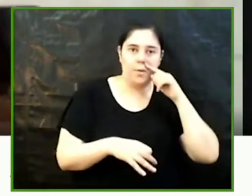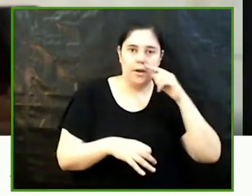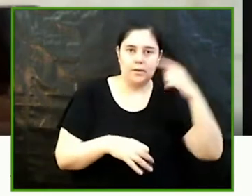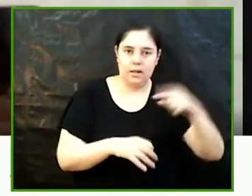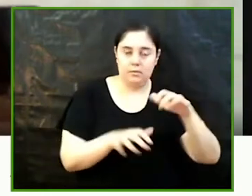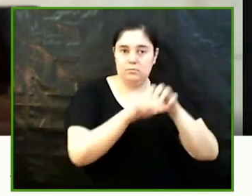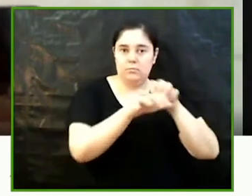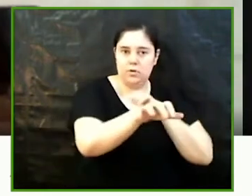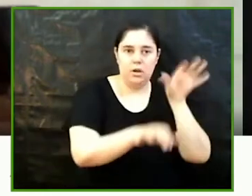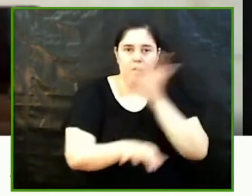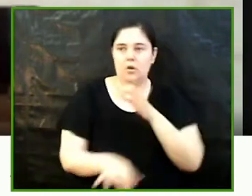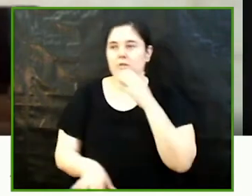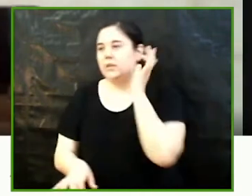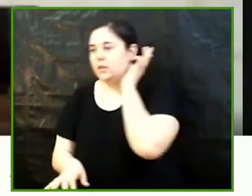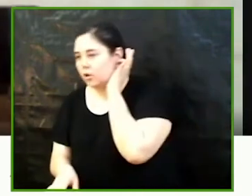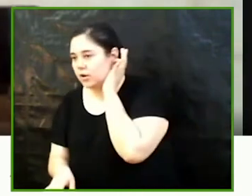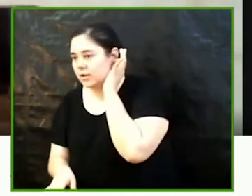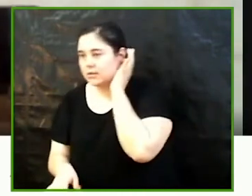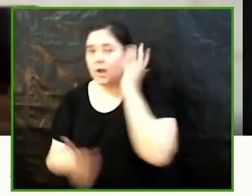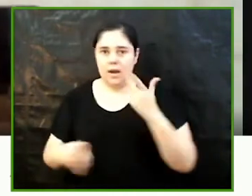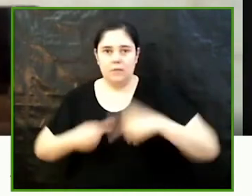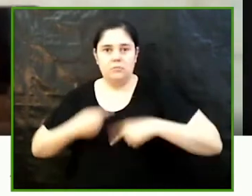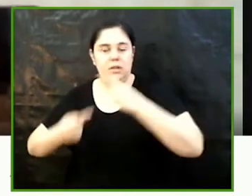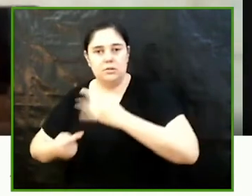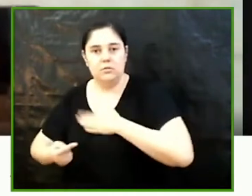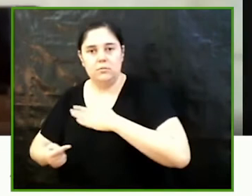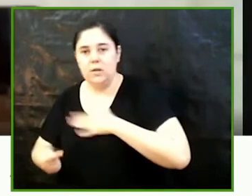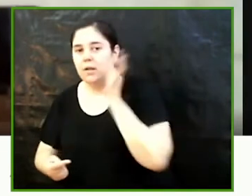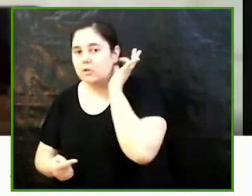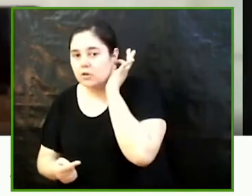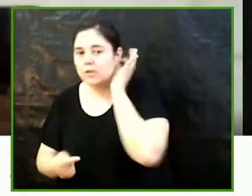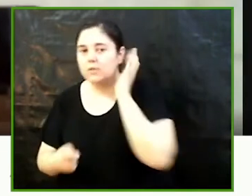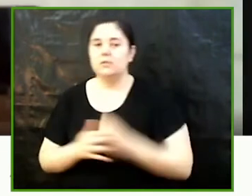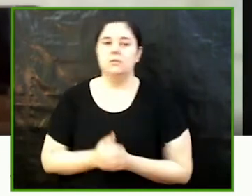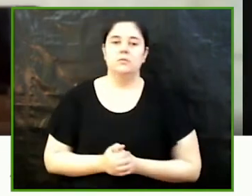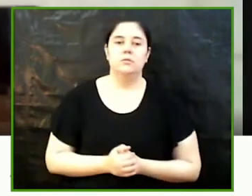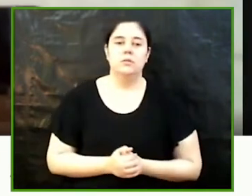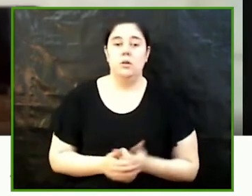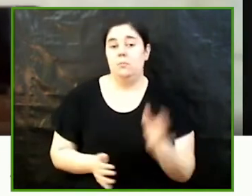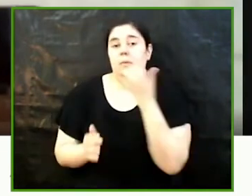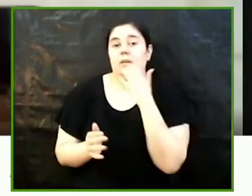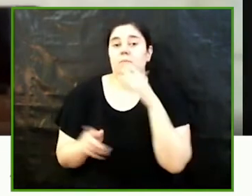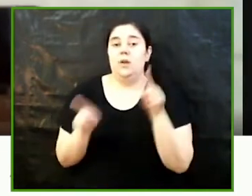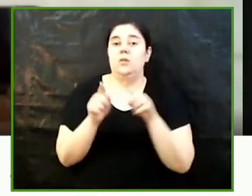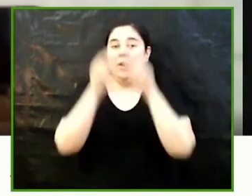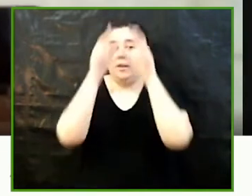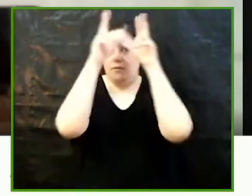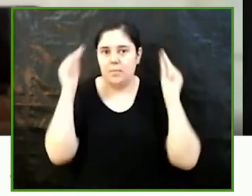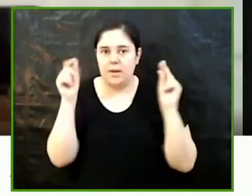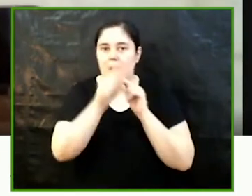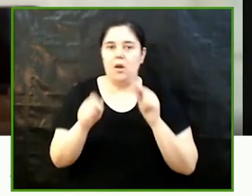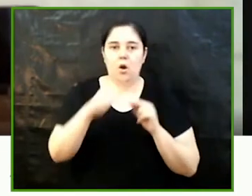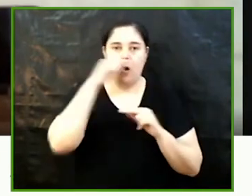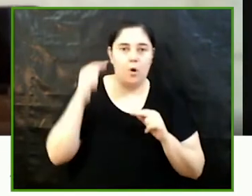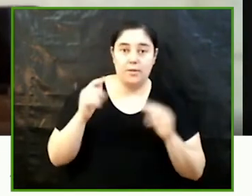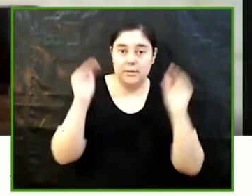el uso de términos dominada per dones sobretot en ses noves generacions Ben aviat serà com a infermeria on és difícil trobar homos D'aquí ve